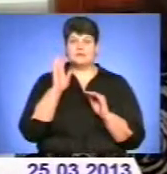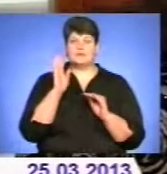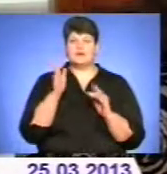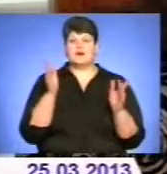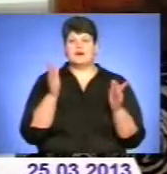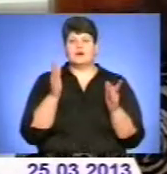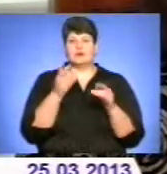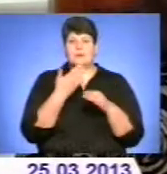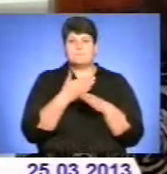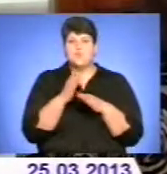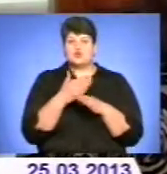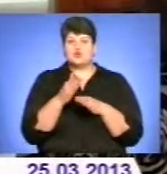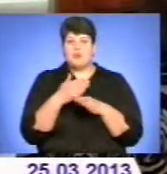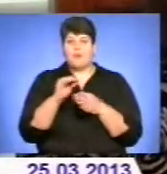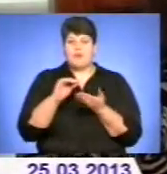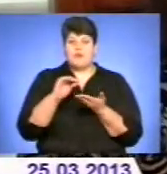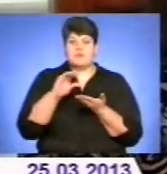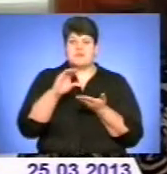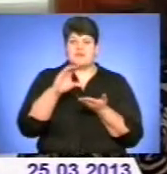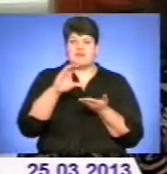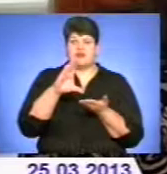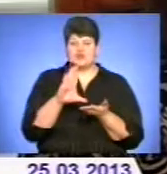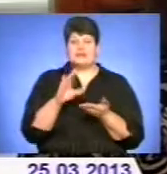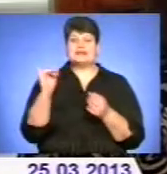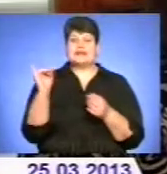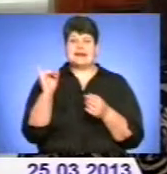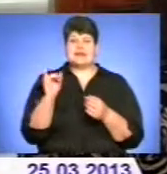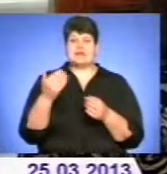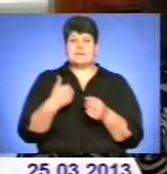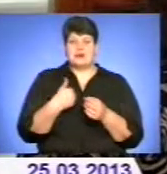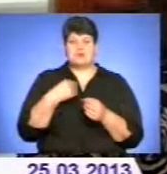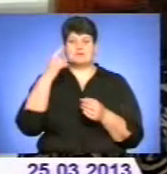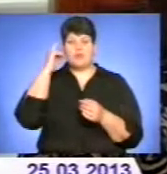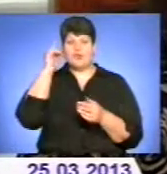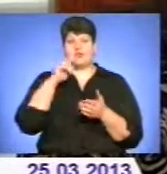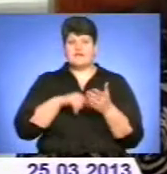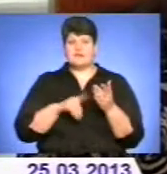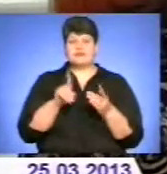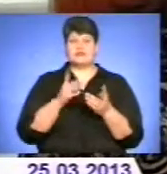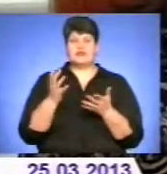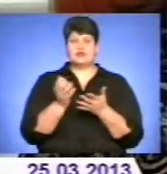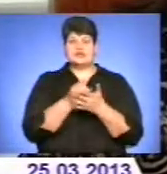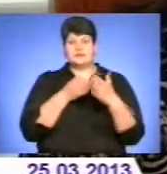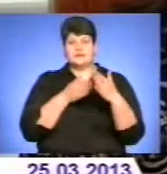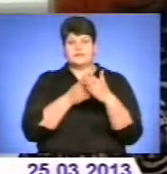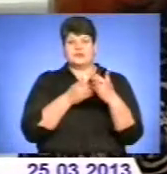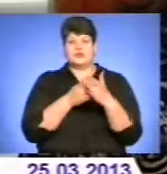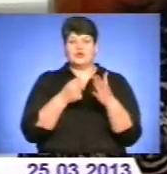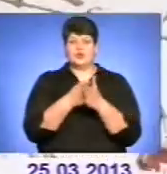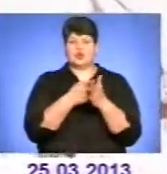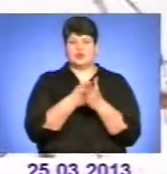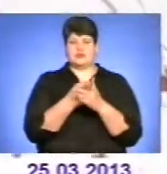рівні води будуть поступово підвищуватися, і ми сподіваємося, що вони не досягнуть відміток небезпечних